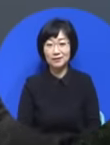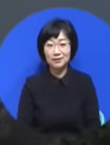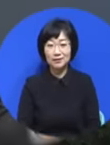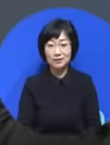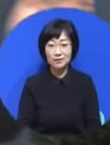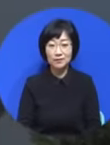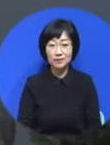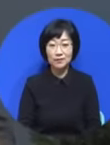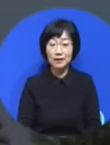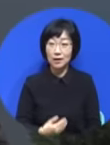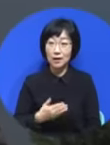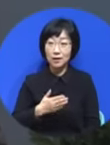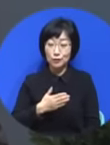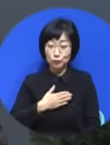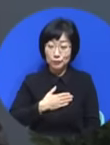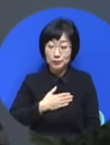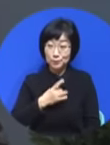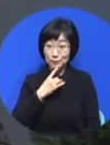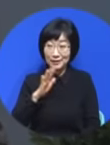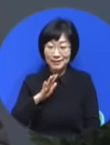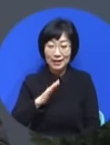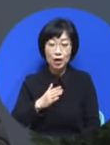우리 교단이 다 참여해서 기도하면 돼요.